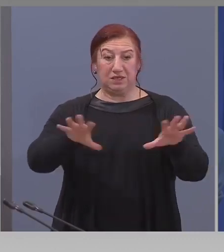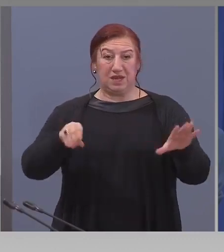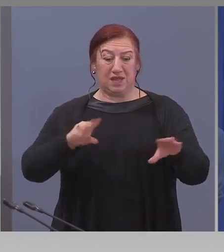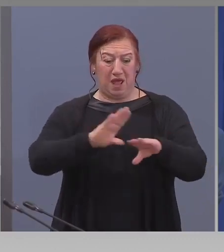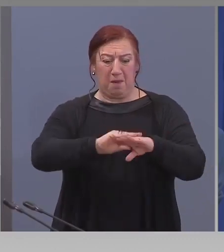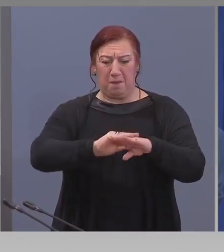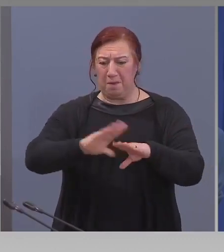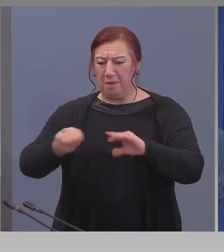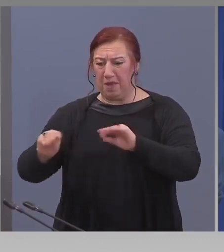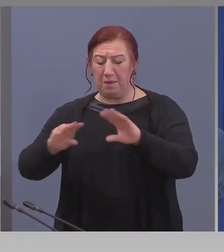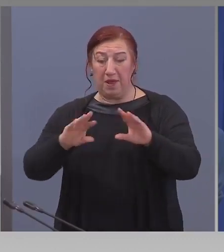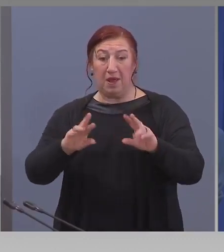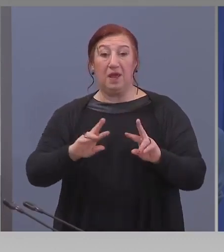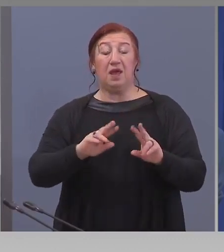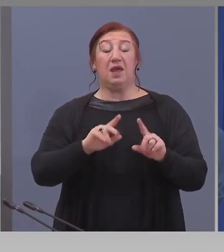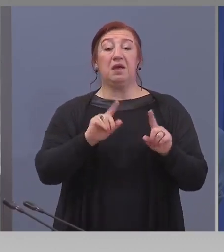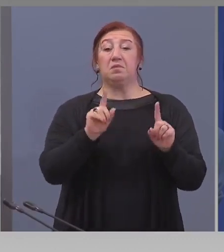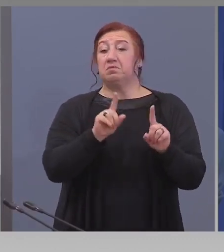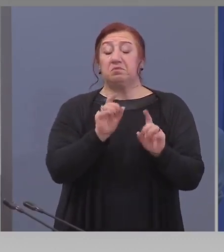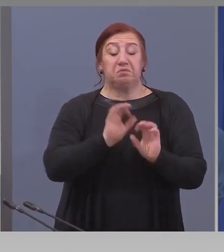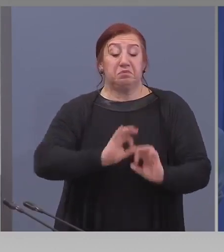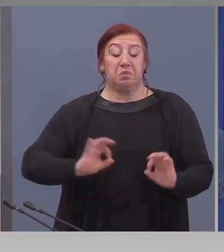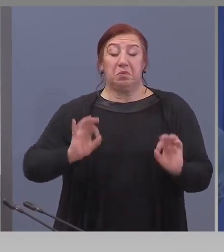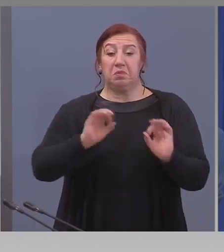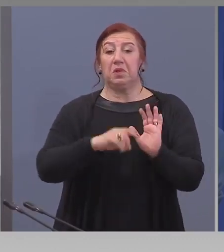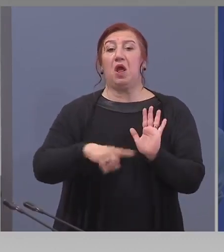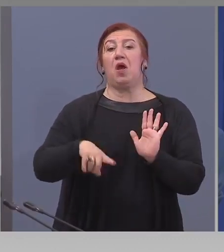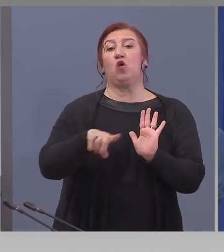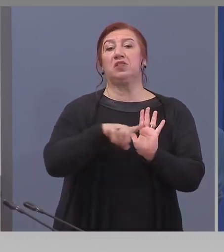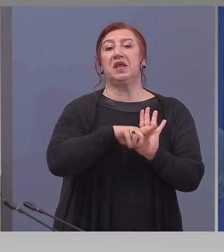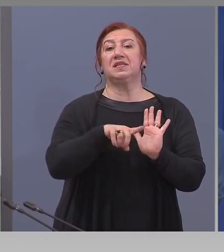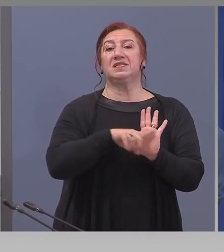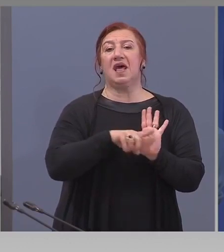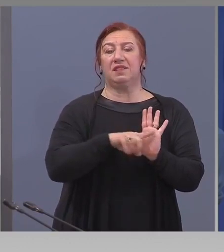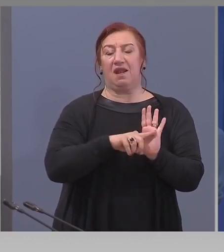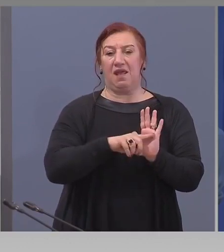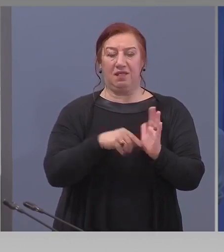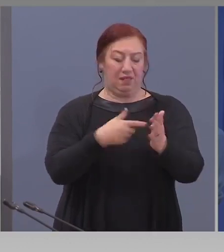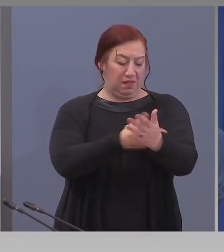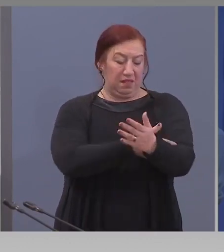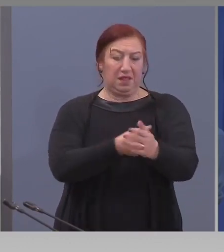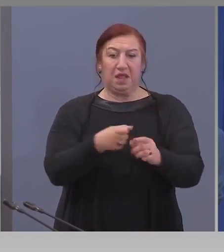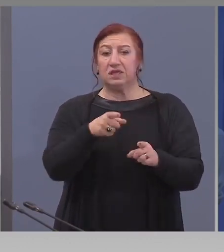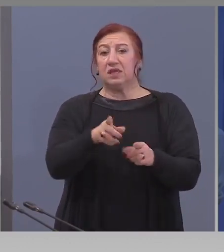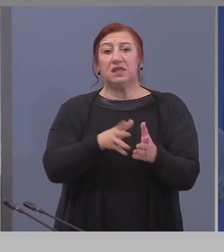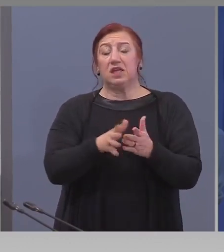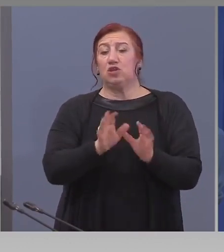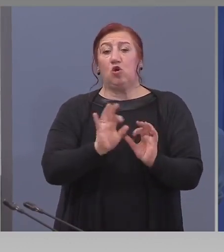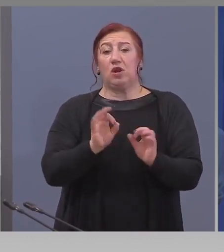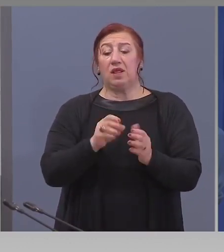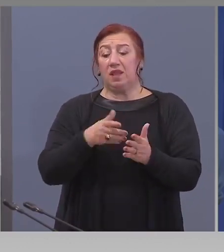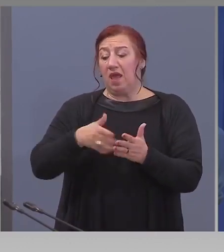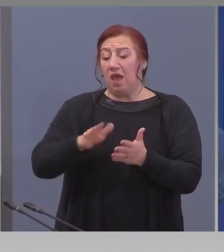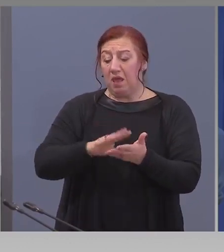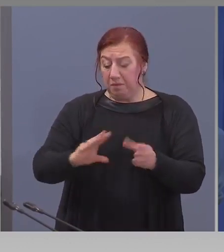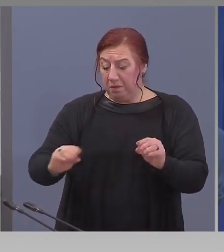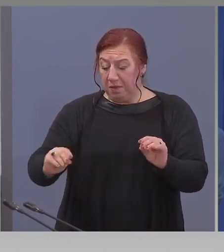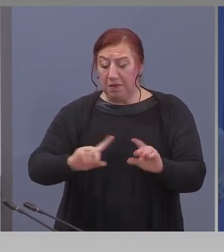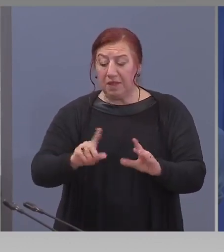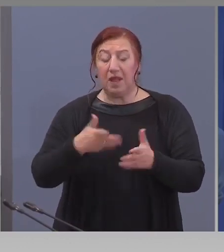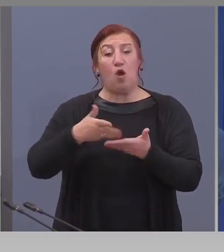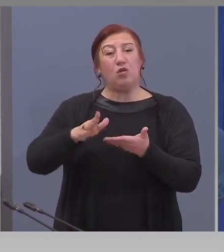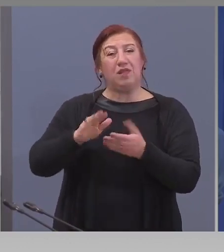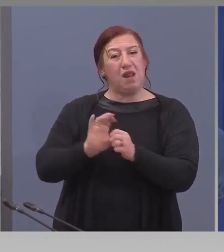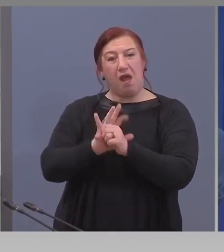с PCR, PCR, не се намира нищо, защото просто тези хора не отделят вируса в околната среда.